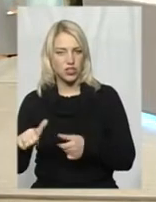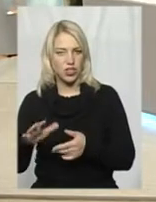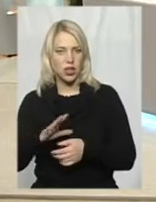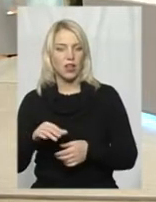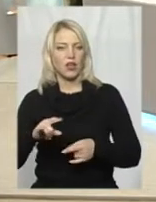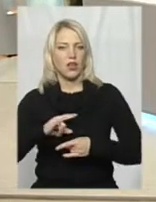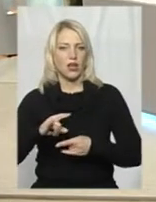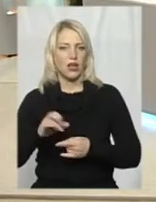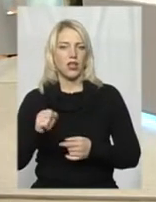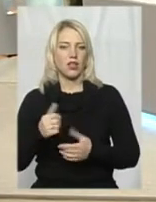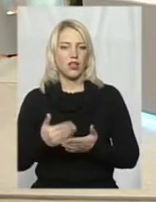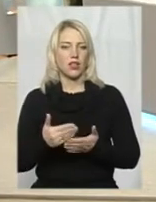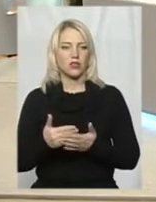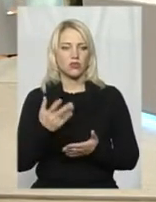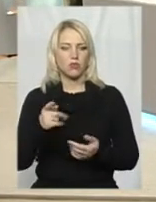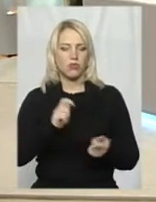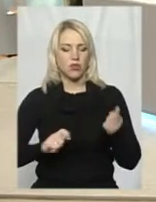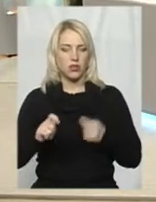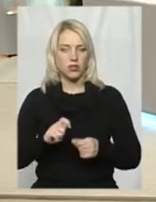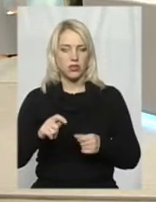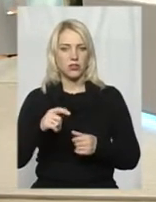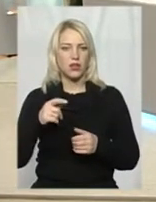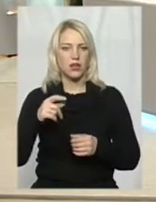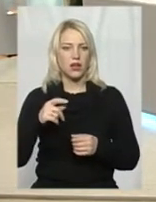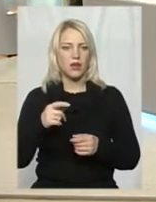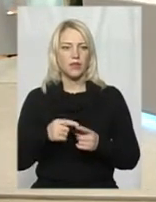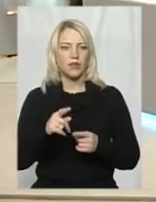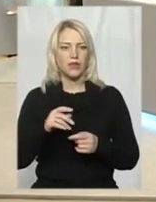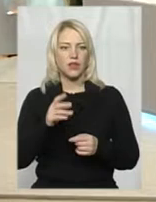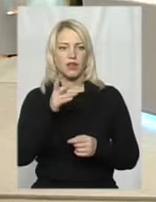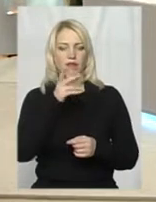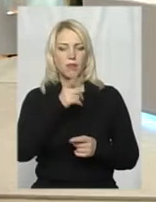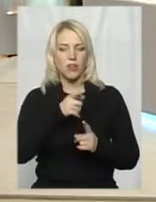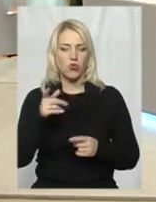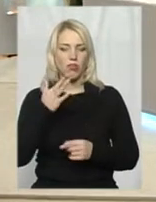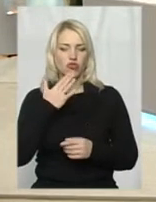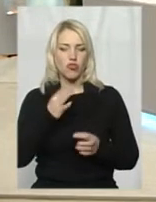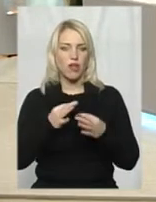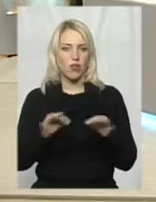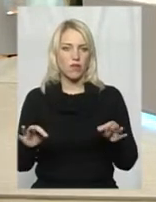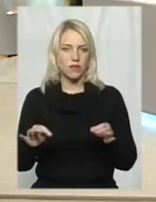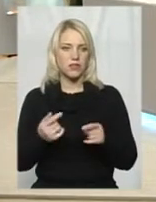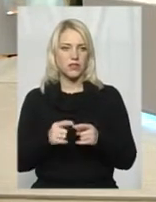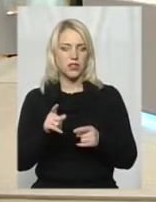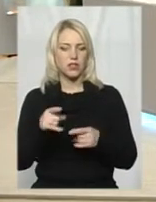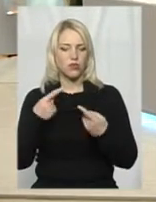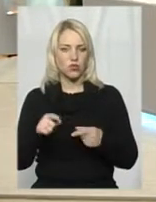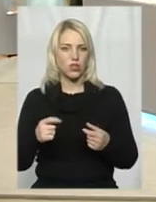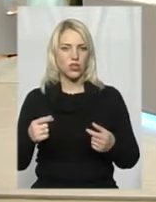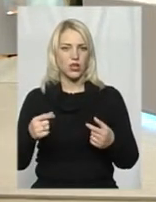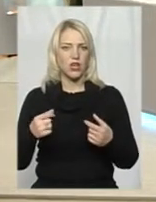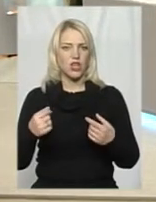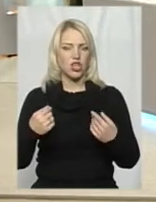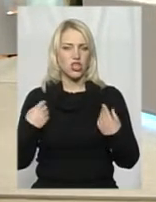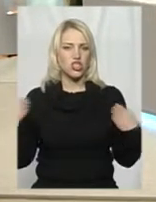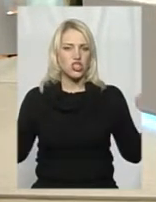періоду національного визвольних змагань, це зовсім інше, там і шинелі інші,